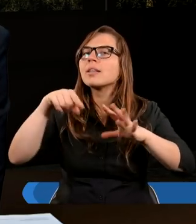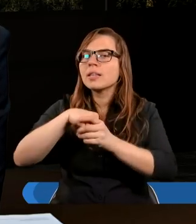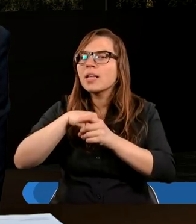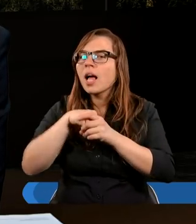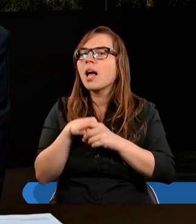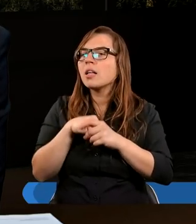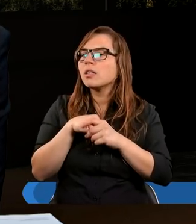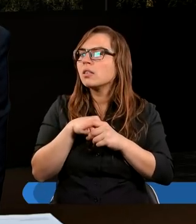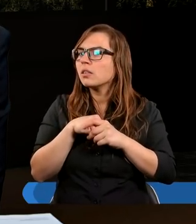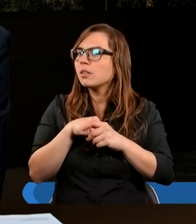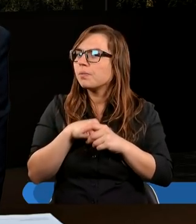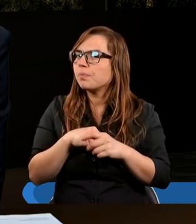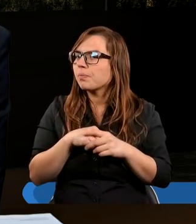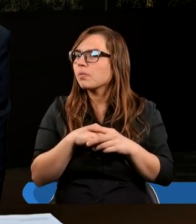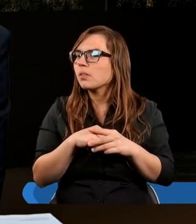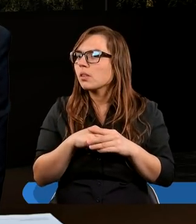właśnie